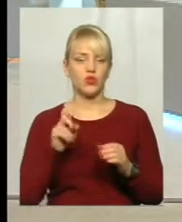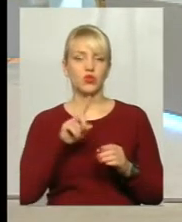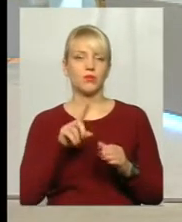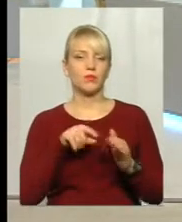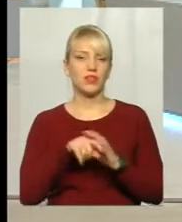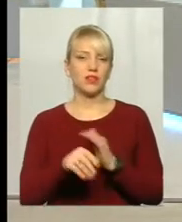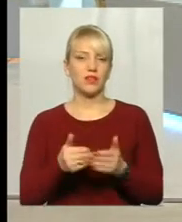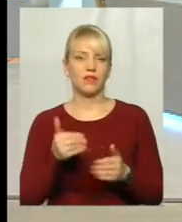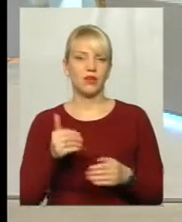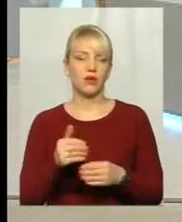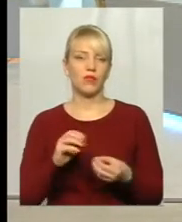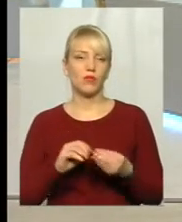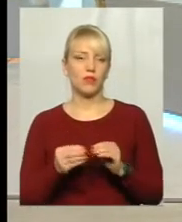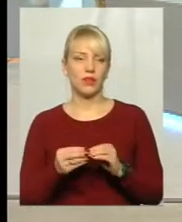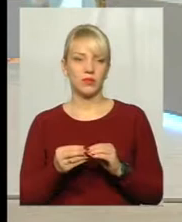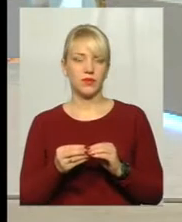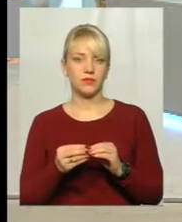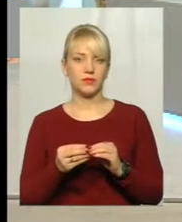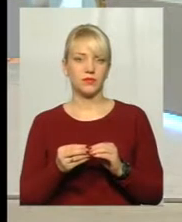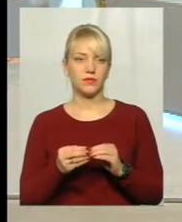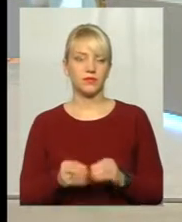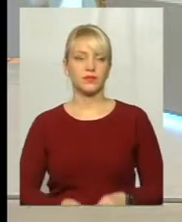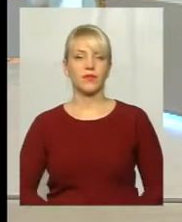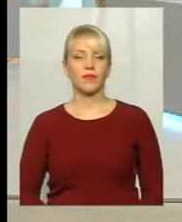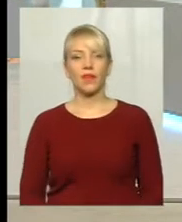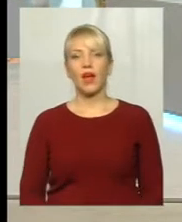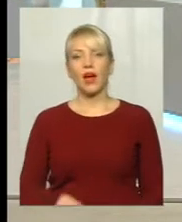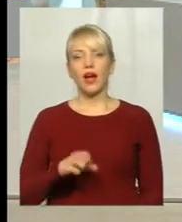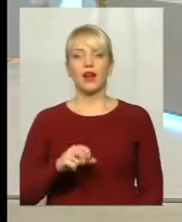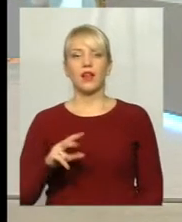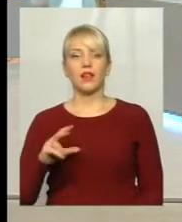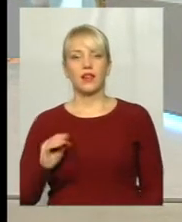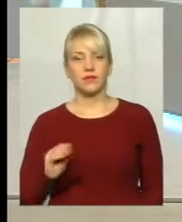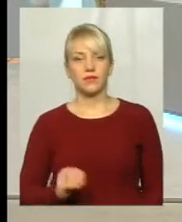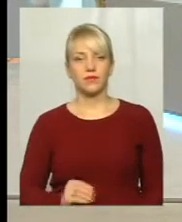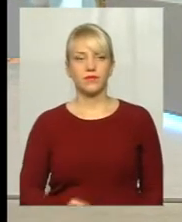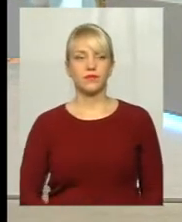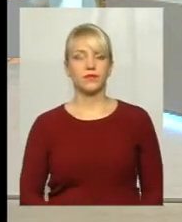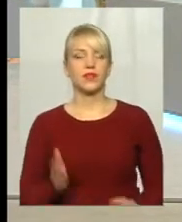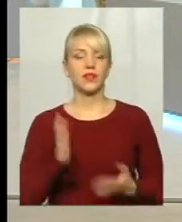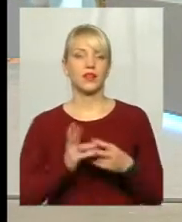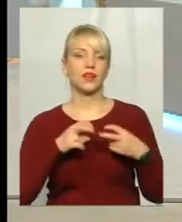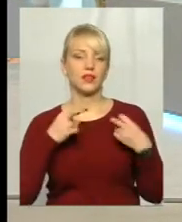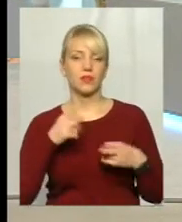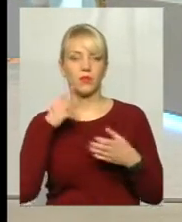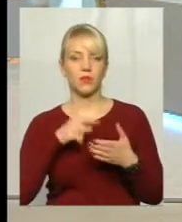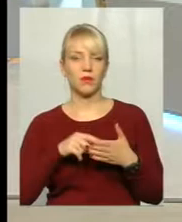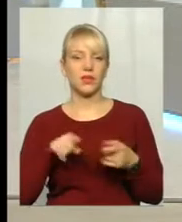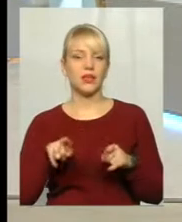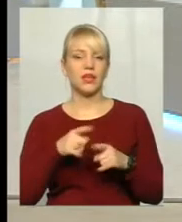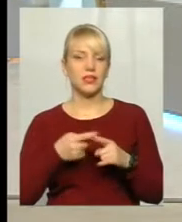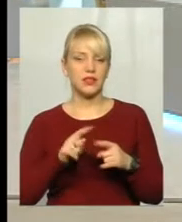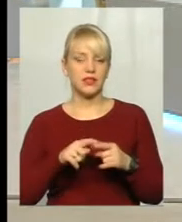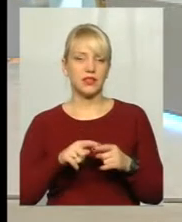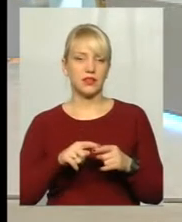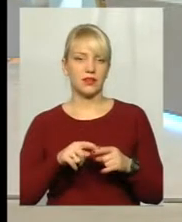неї, ніби трішки в ці покупки. Але тоді є дійсно ризик потрапити на ці всі маніпуляції. Так само в дуже